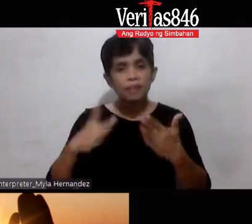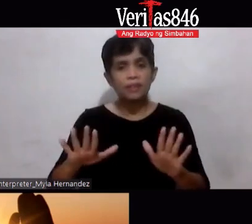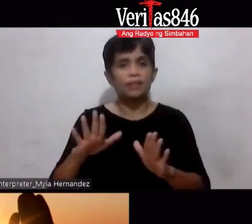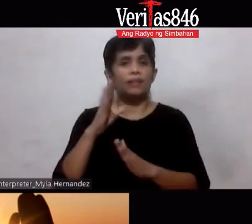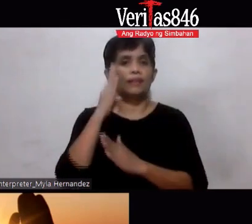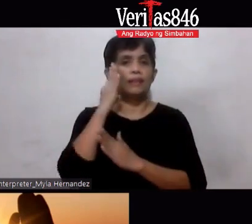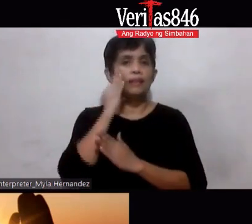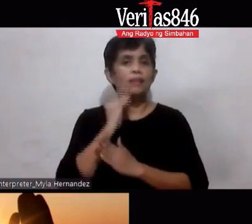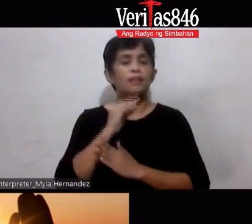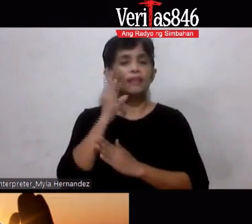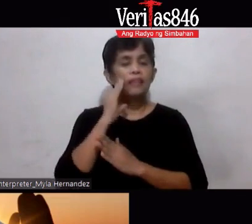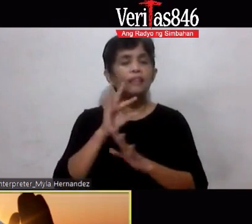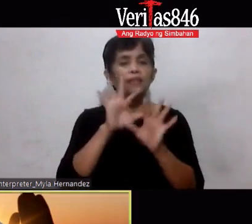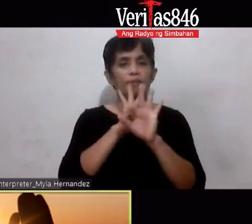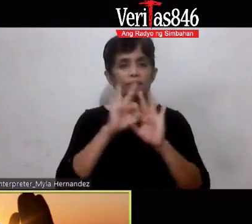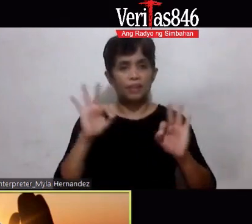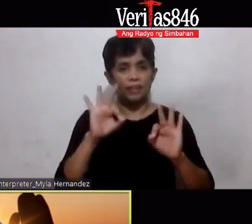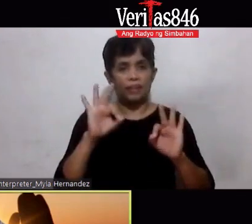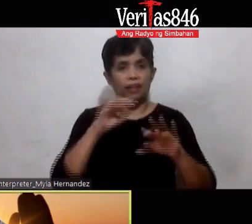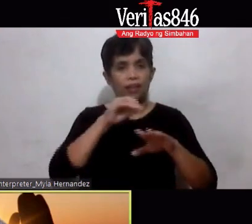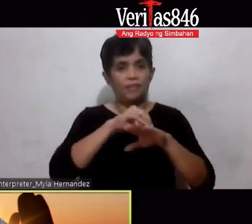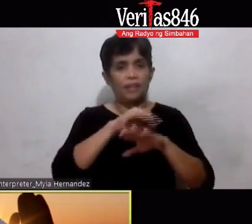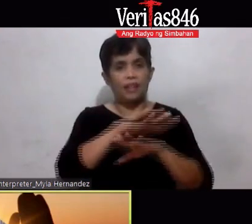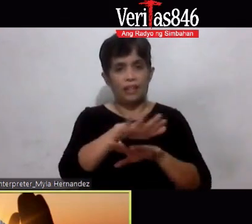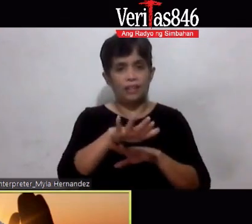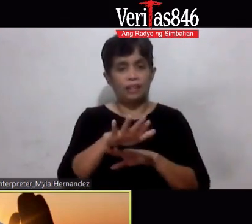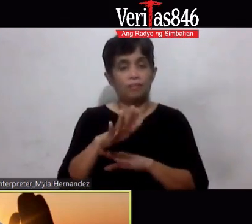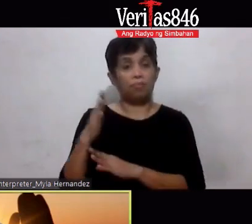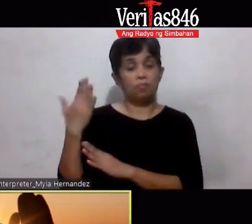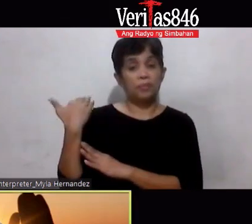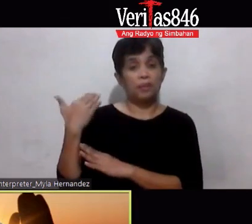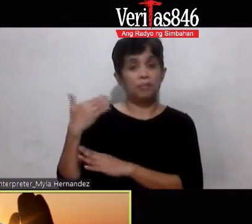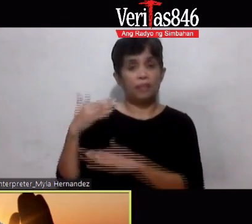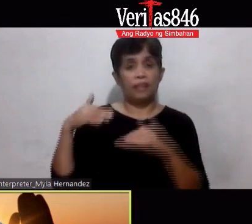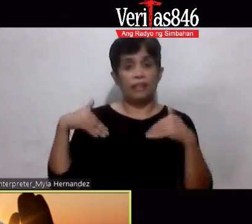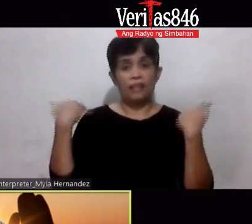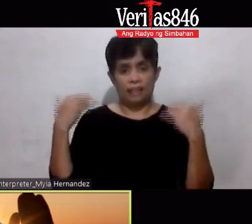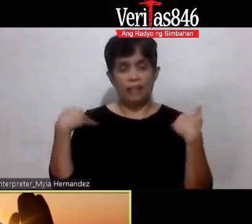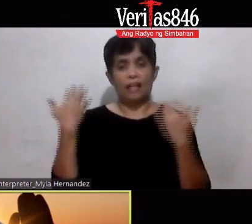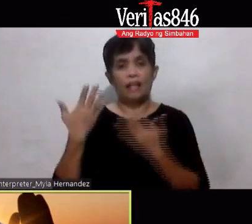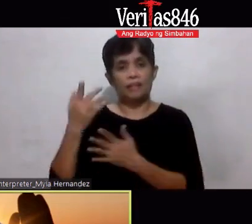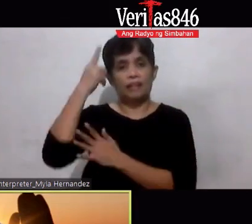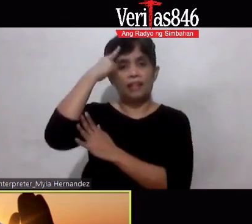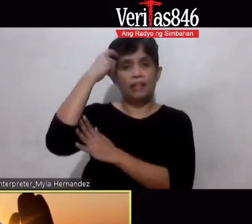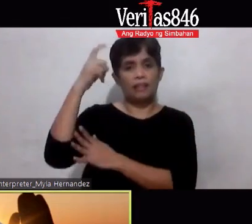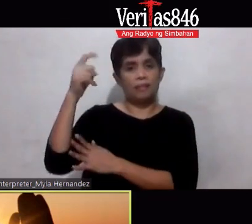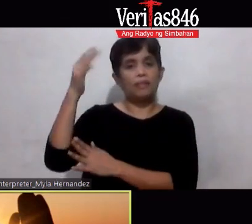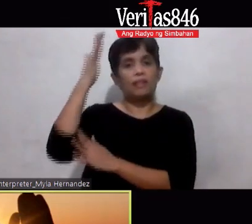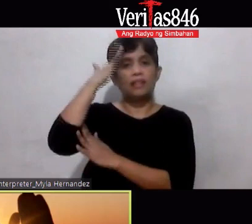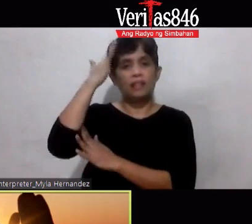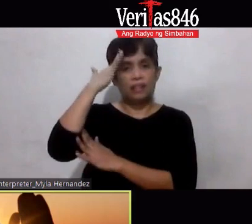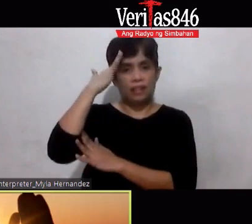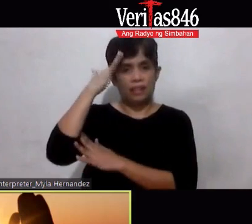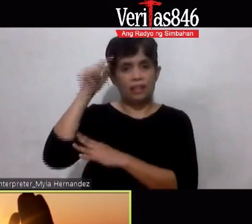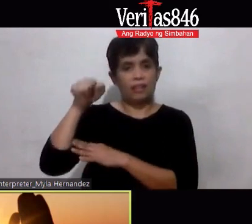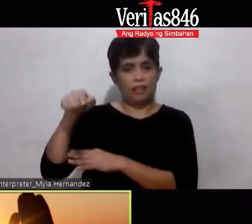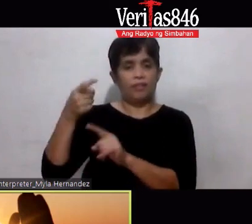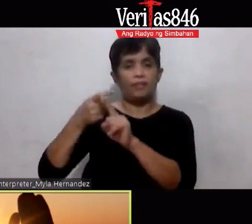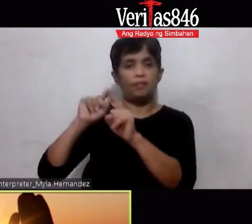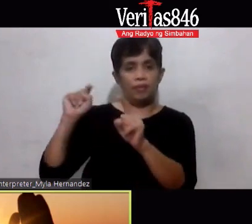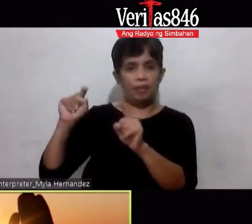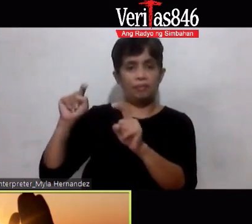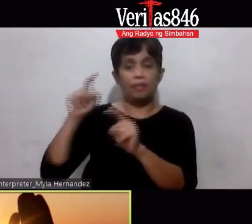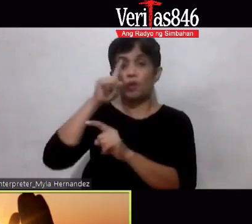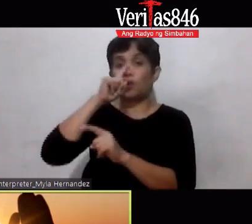free advice Na ba Yeah Yung mga kabataan Meron silang pangarap Malalaman nila Mula sa mga matatanda